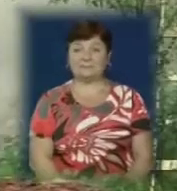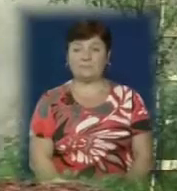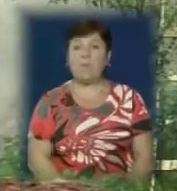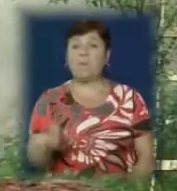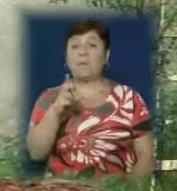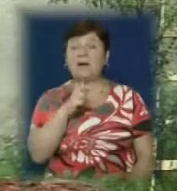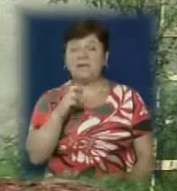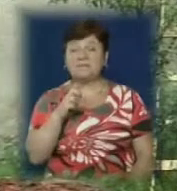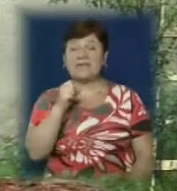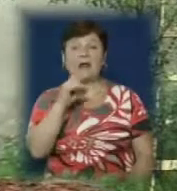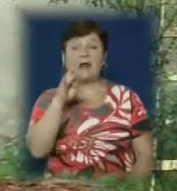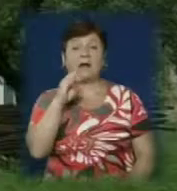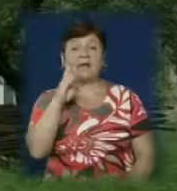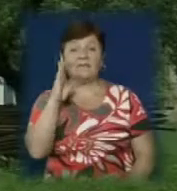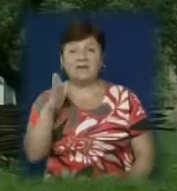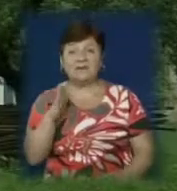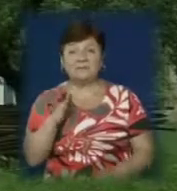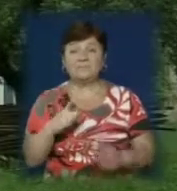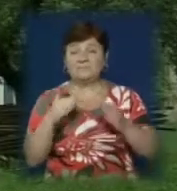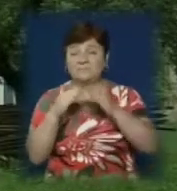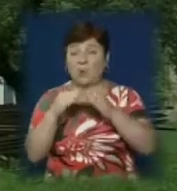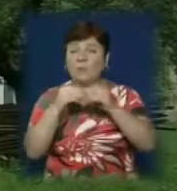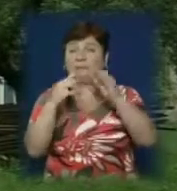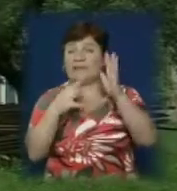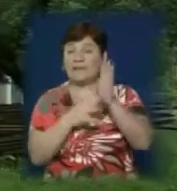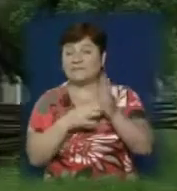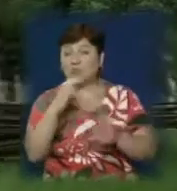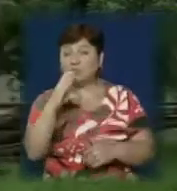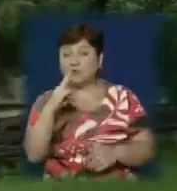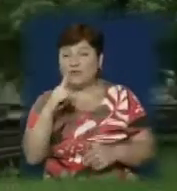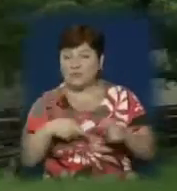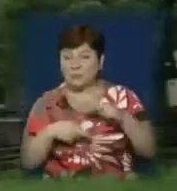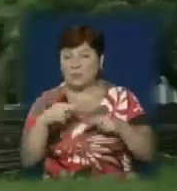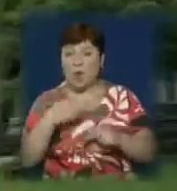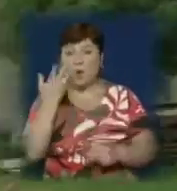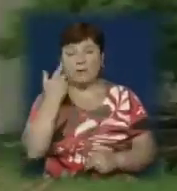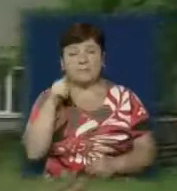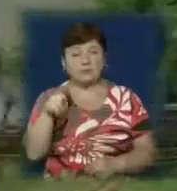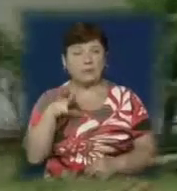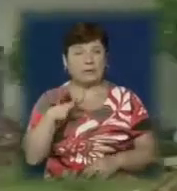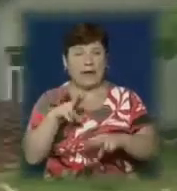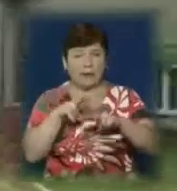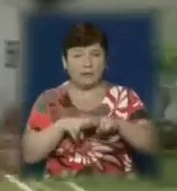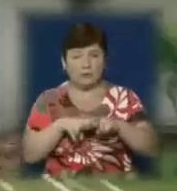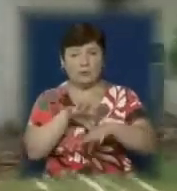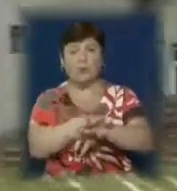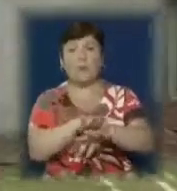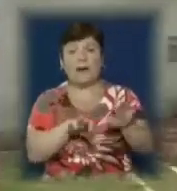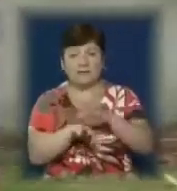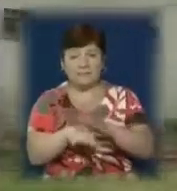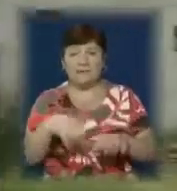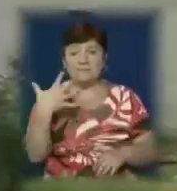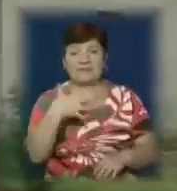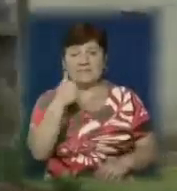Бериївський архів знаходиться в будівлі, збудованій у 19 столітті. Колись тут була в'язниця. Документи сюди перенесли в 50